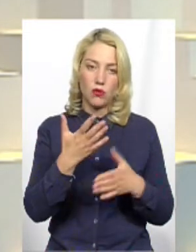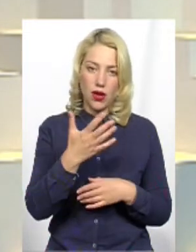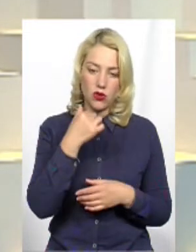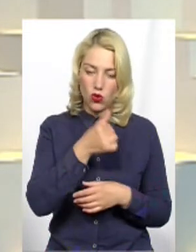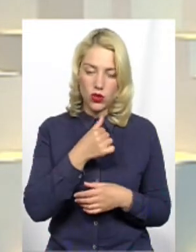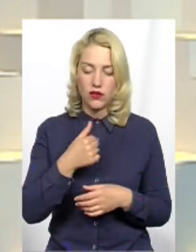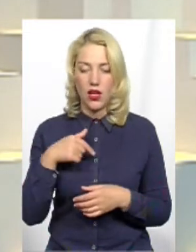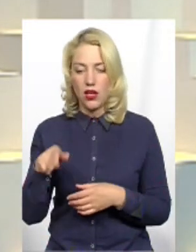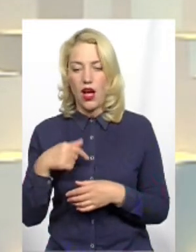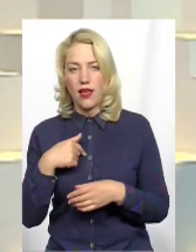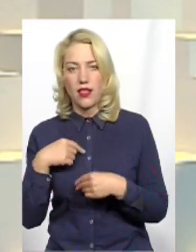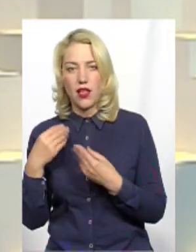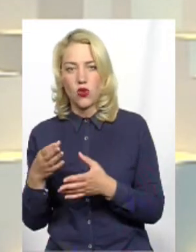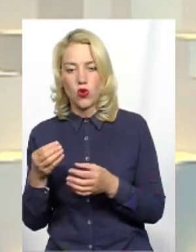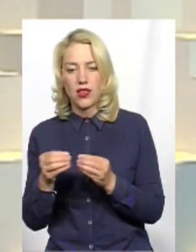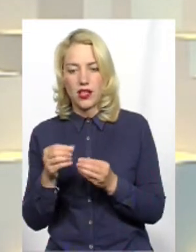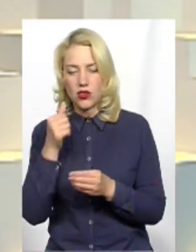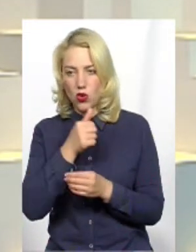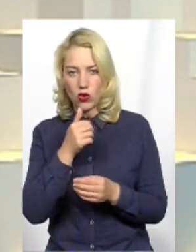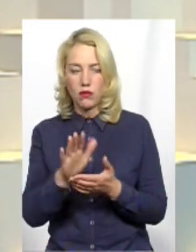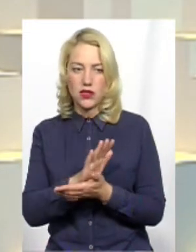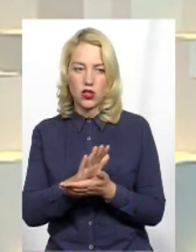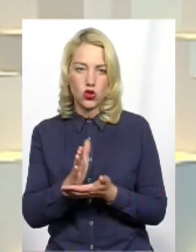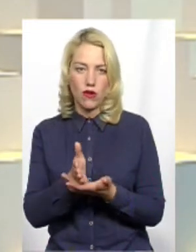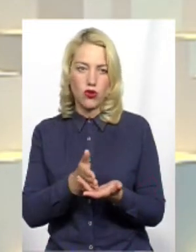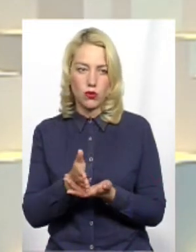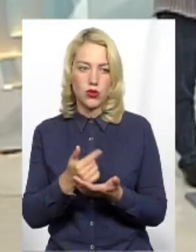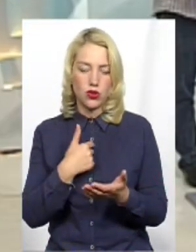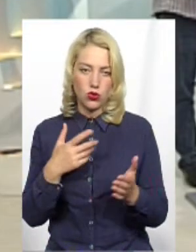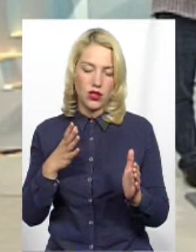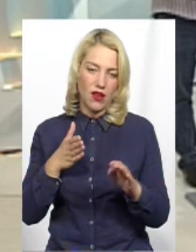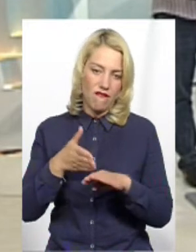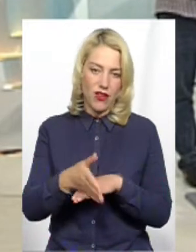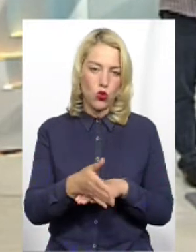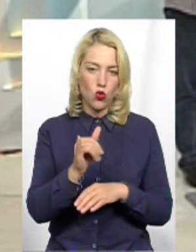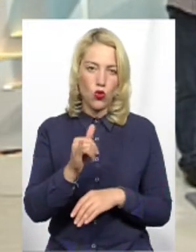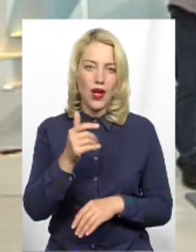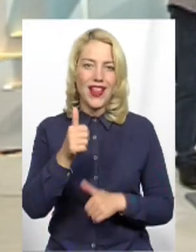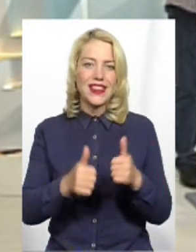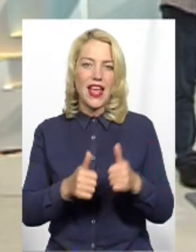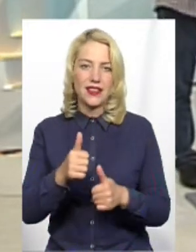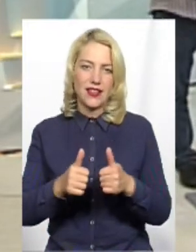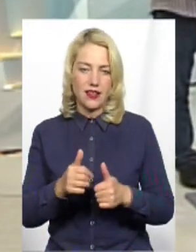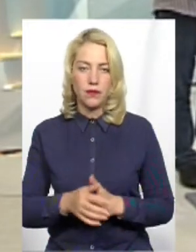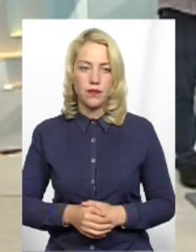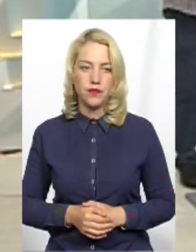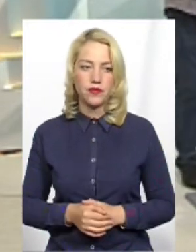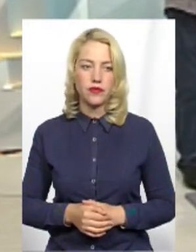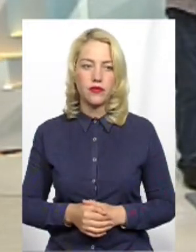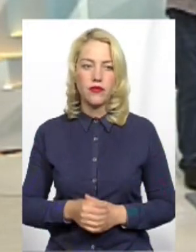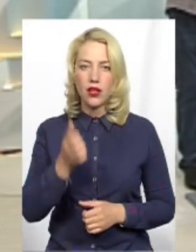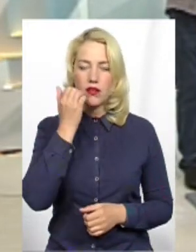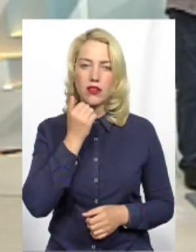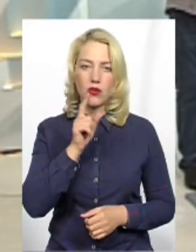буду безкоштовно обслуговуючи І я виграю тендер Це саме головне Дякую вам за відповідь Маємо ще